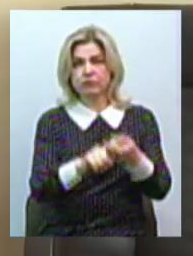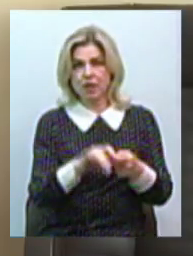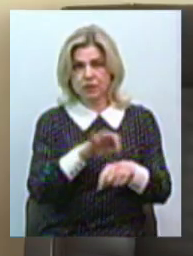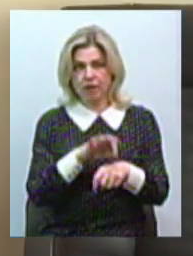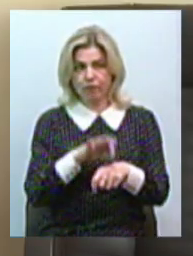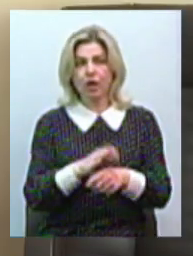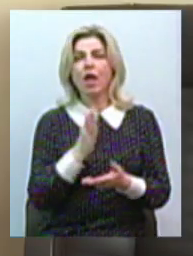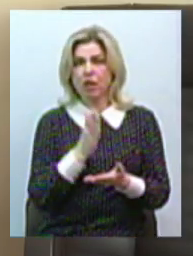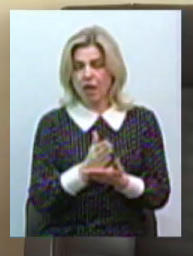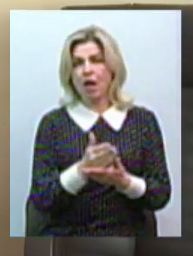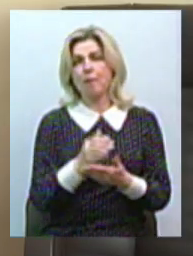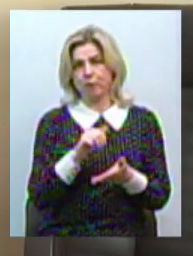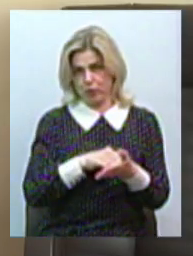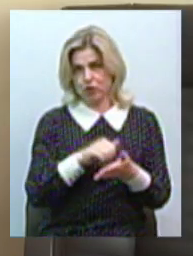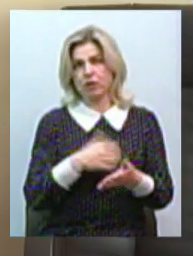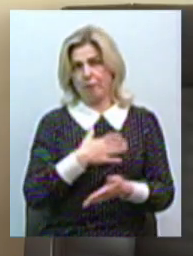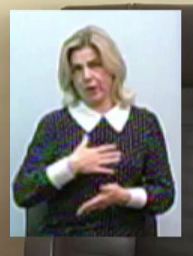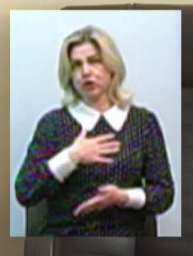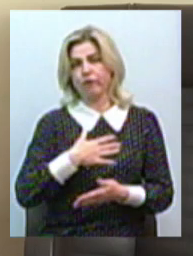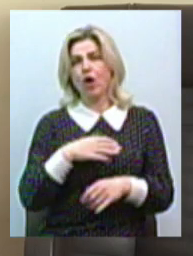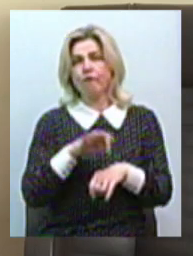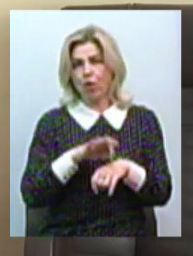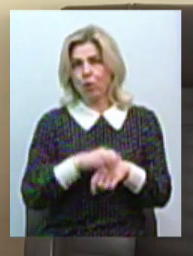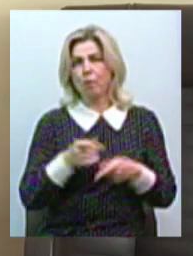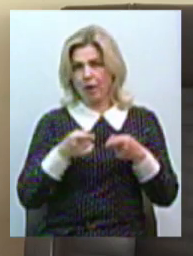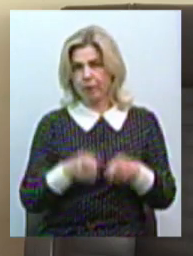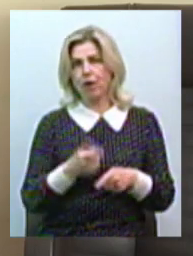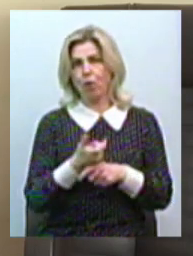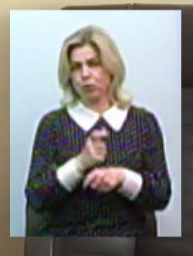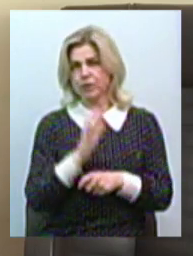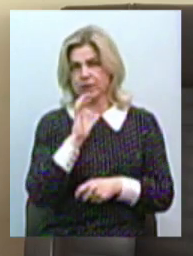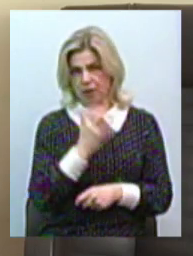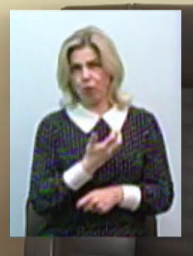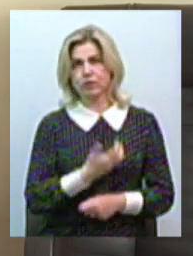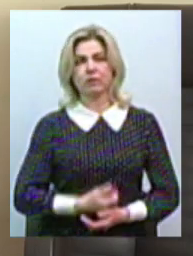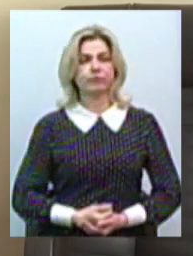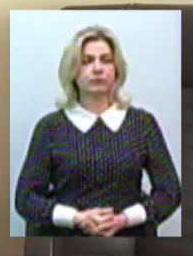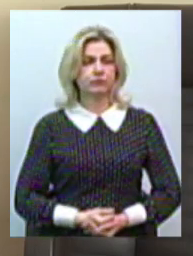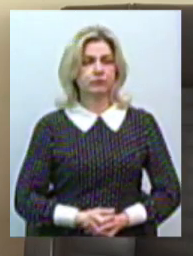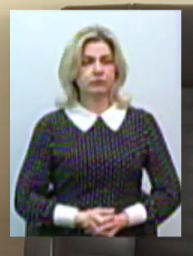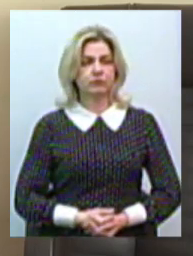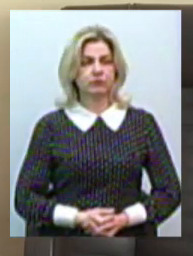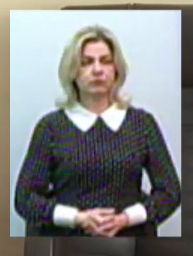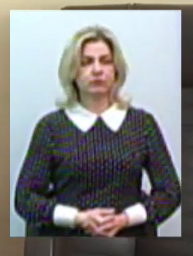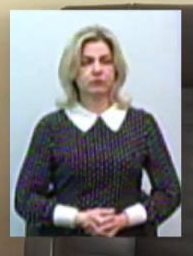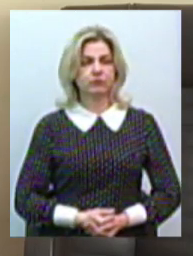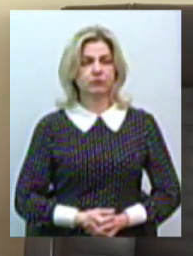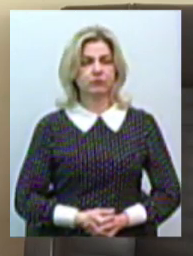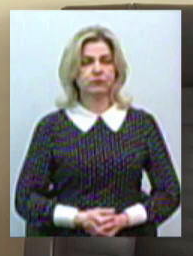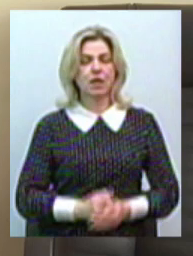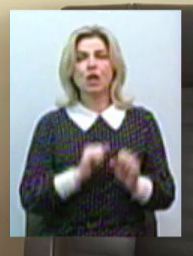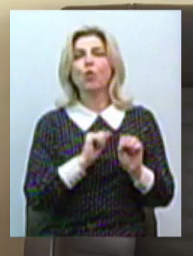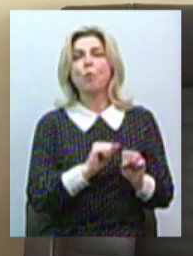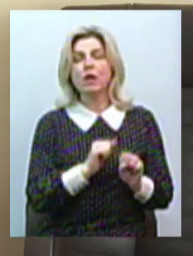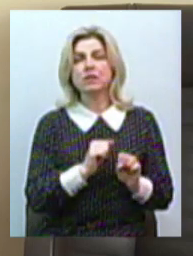переживати. Хвороба справді така дуже підступна, тому що інкубаційний період може